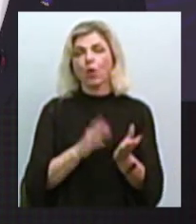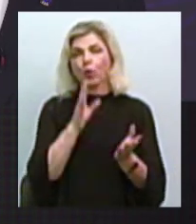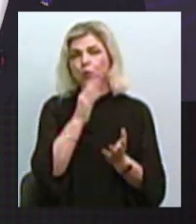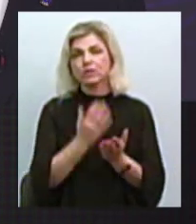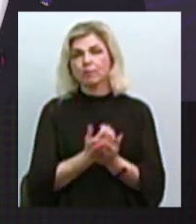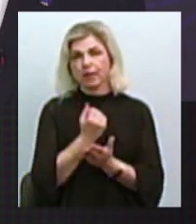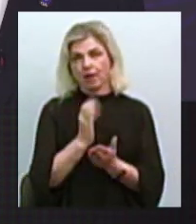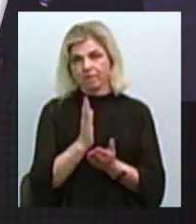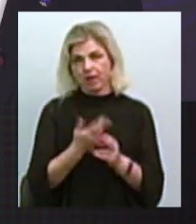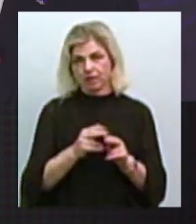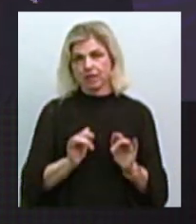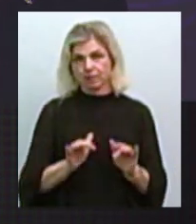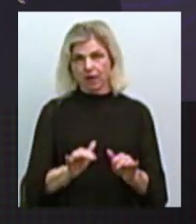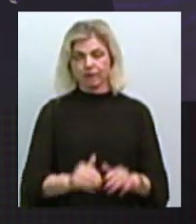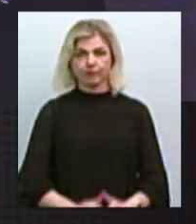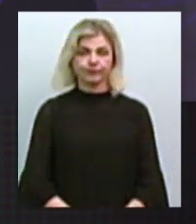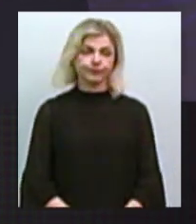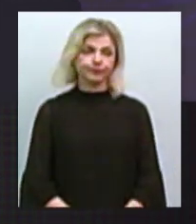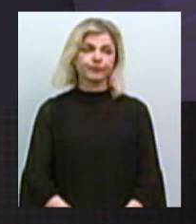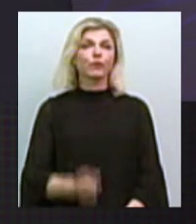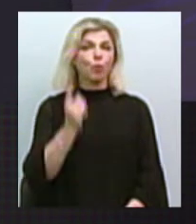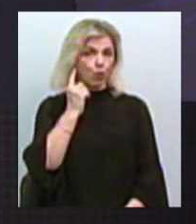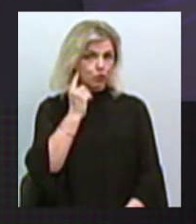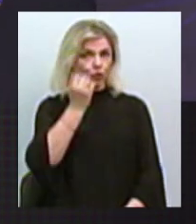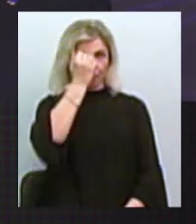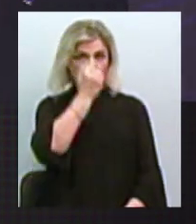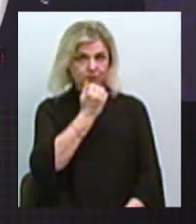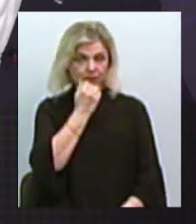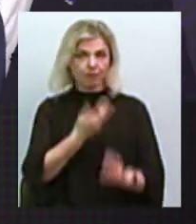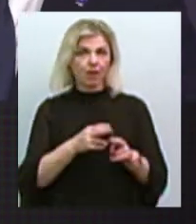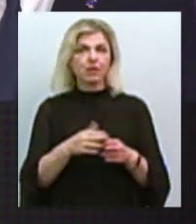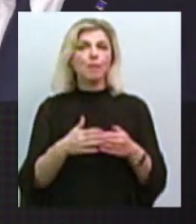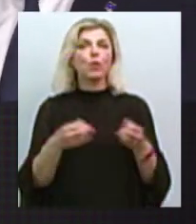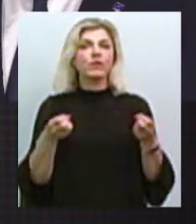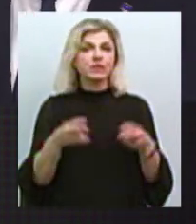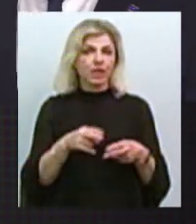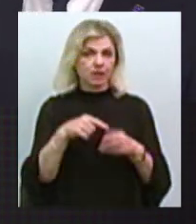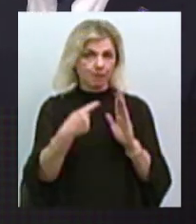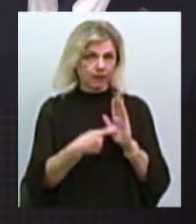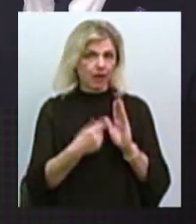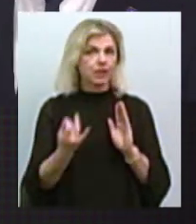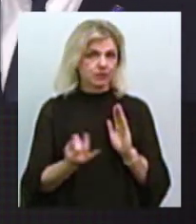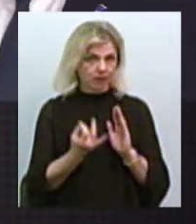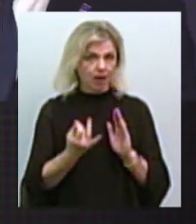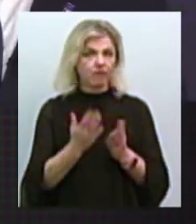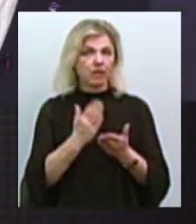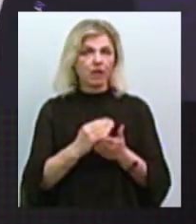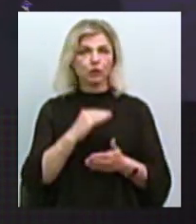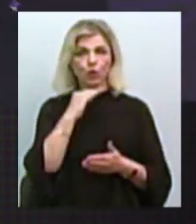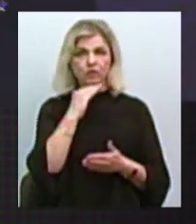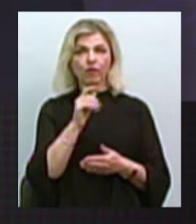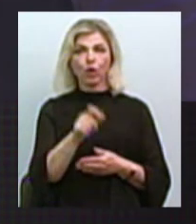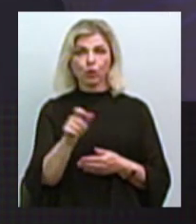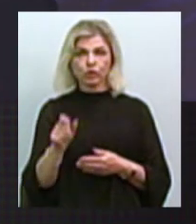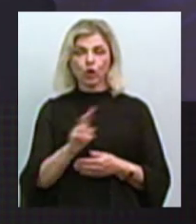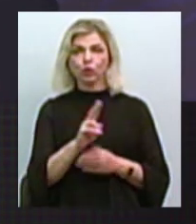вдалі справи? Почув, дякую. Теж професійне питання, воно на сьогодні цікаве. Я хочу зазначити, що є достатня кількість людей, які